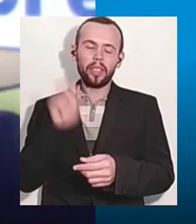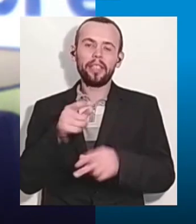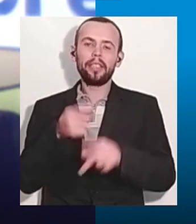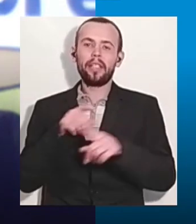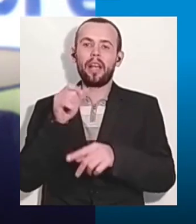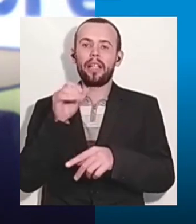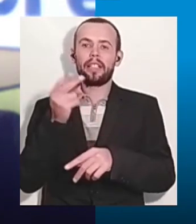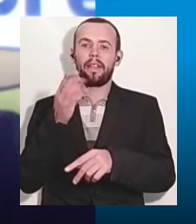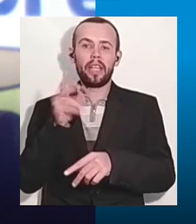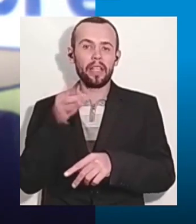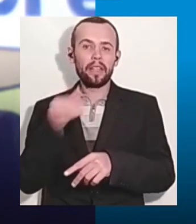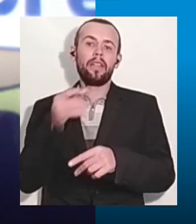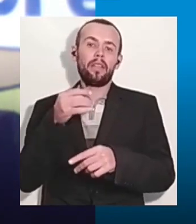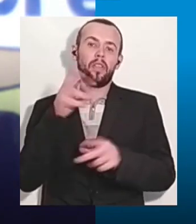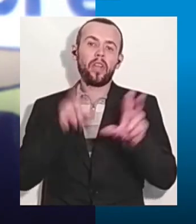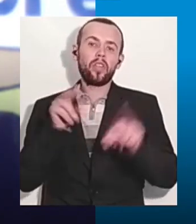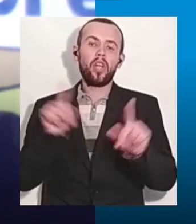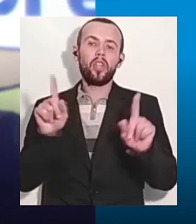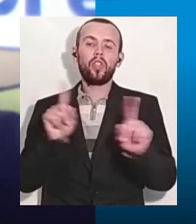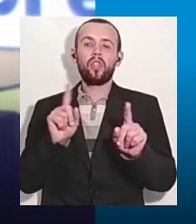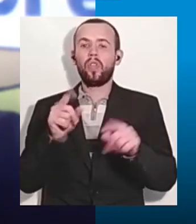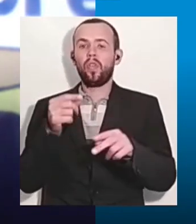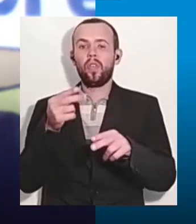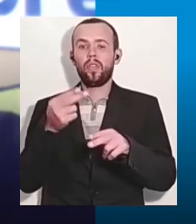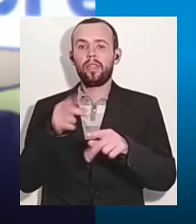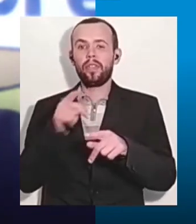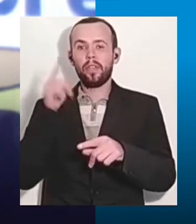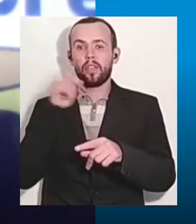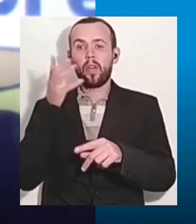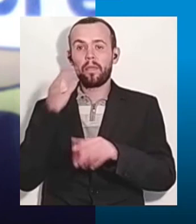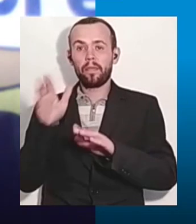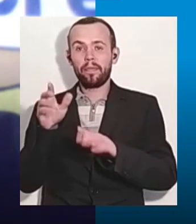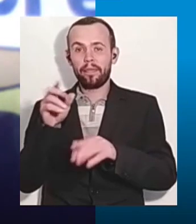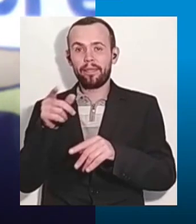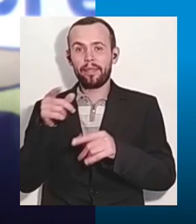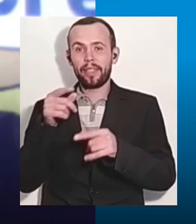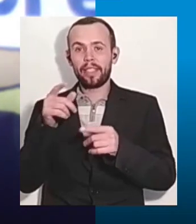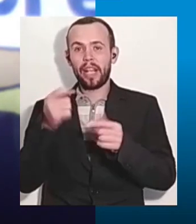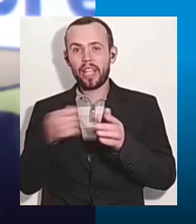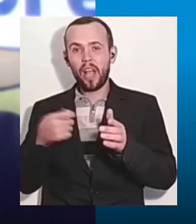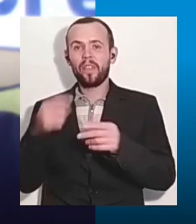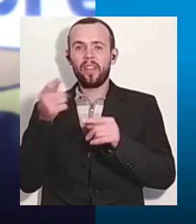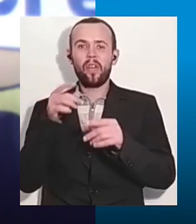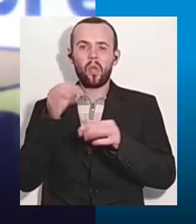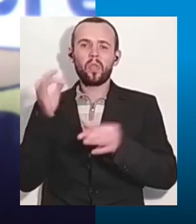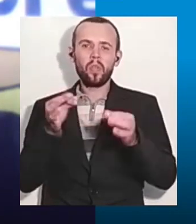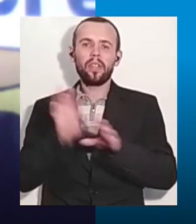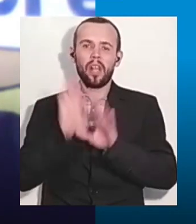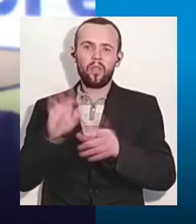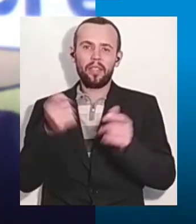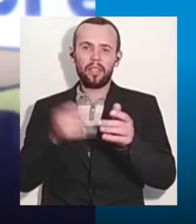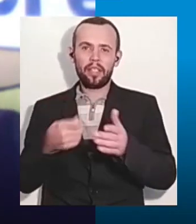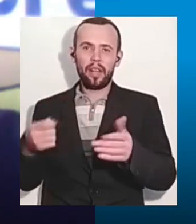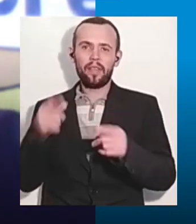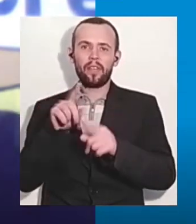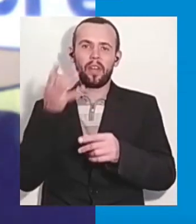пожарних, взагалі там це була подія, скажімо так. Зараз цієї колонії фактично вже немає, вона продається.